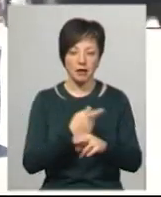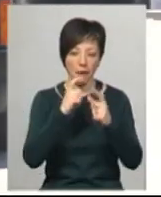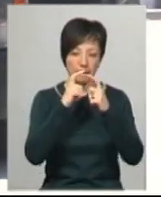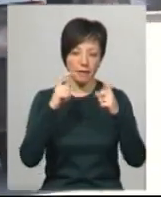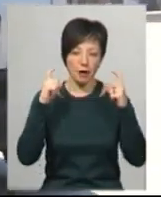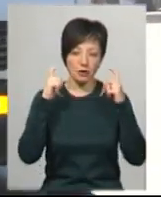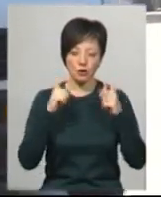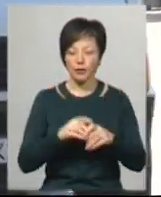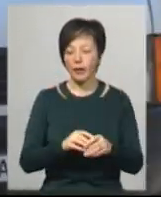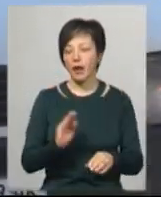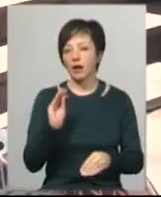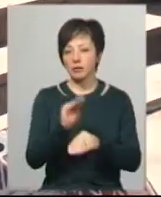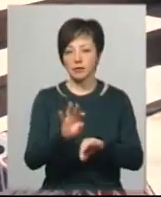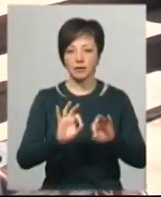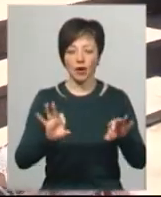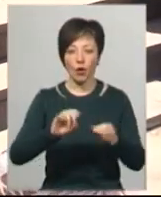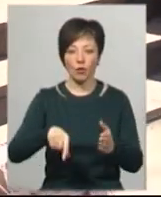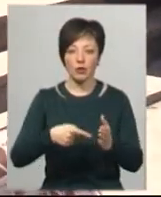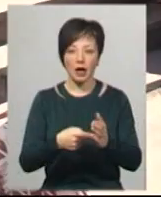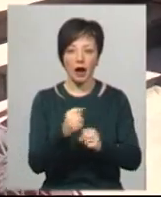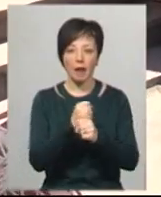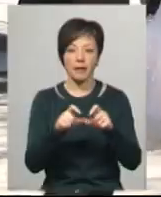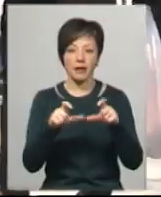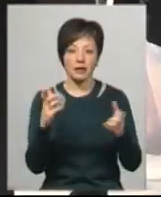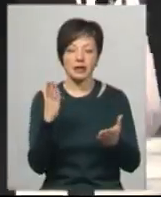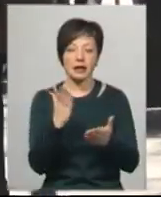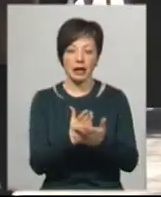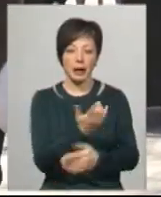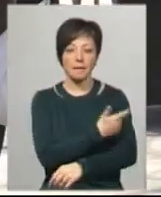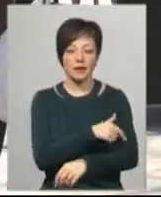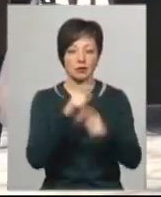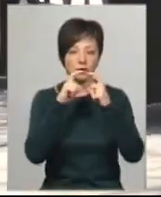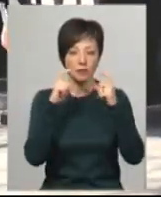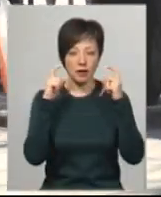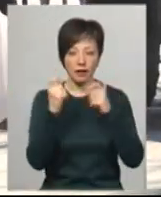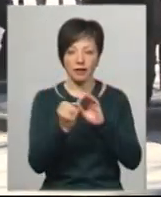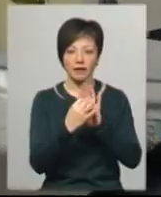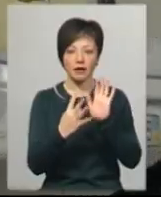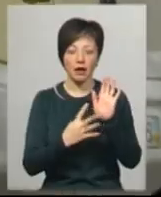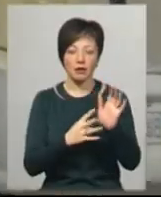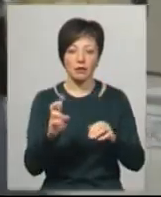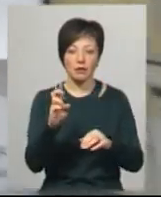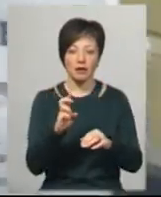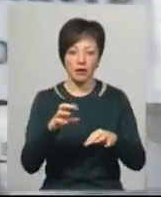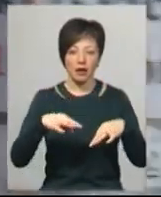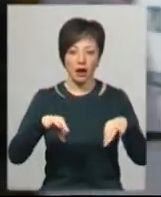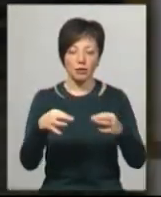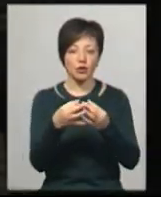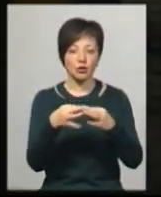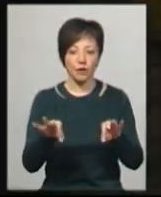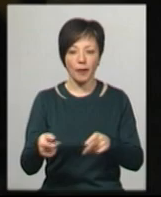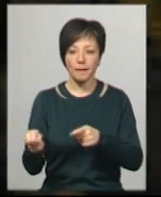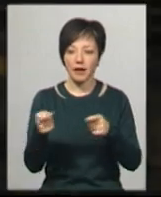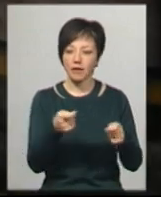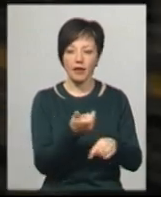Андрій Бондаренко додає, у купинальній аптеці медичні маски є в наявності. Нагадаю, з 19 березня в громадському транспорті дозволено перевозити не